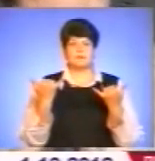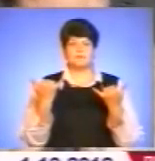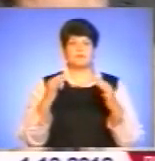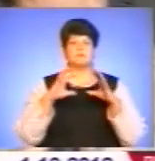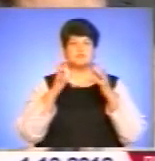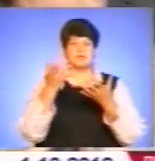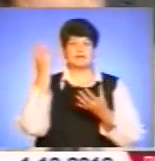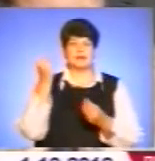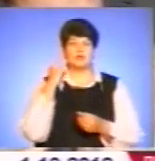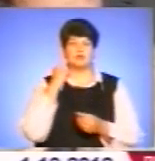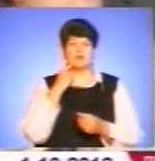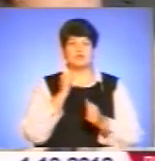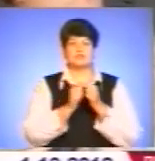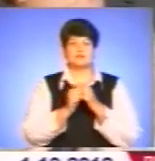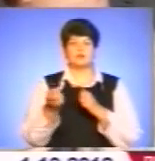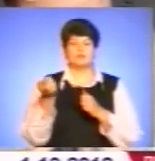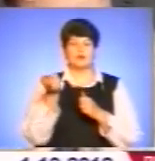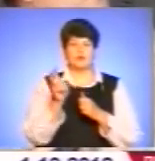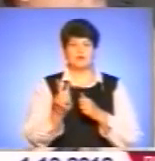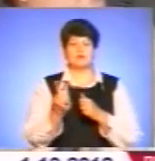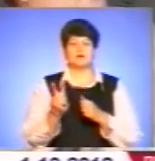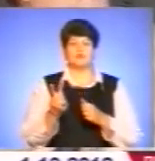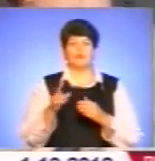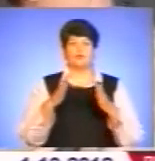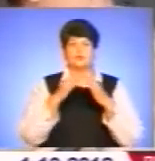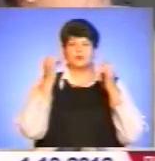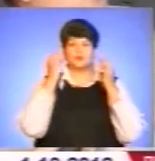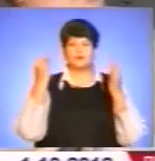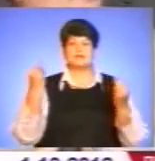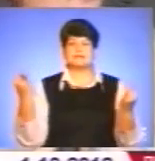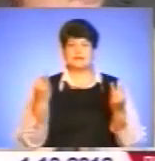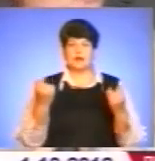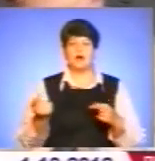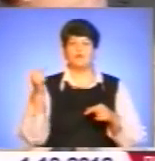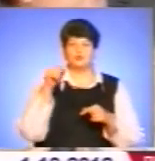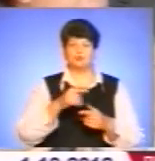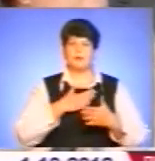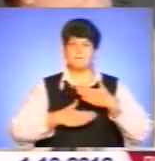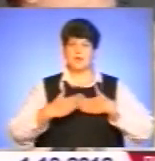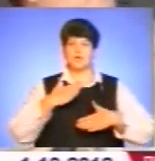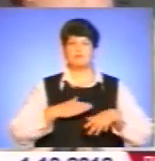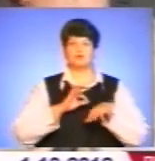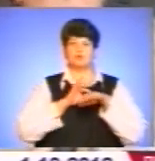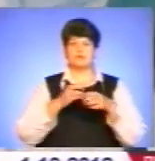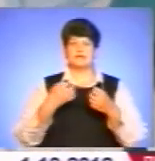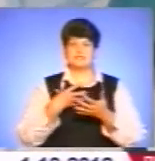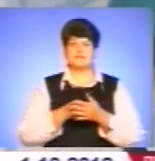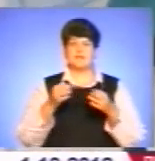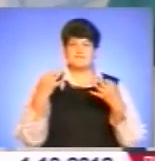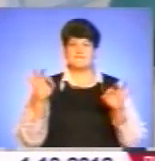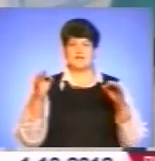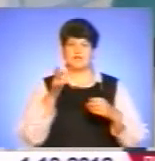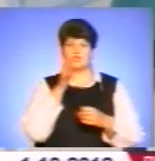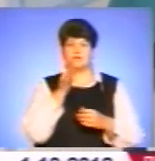міжнародний глухих, часто приходить сюди в будинок культури. Цікаво тут, приємно тут проводити свій вільний час. Під час